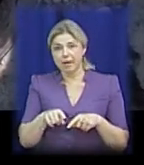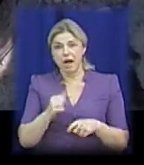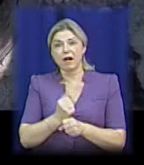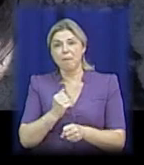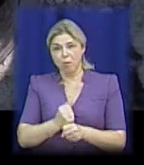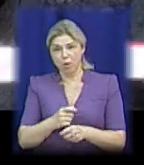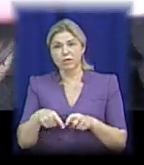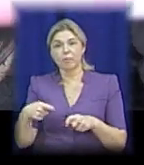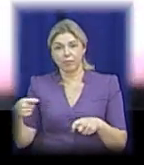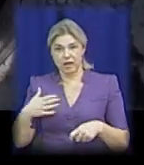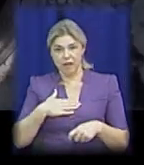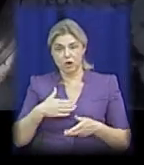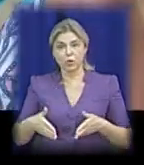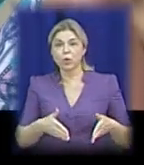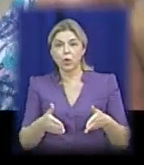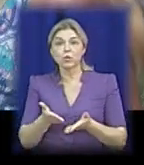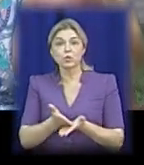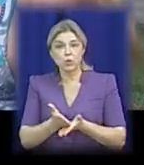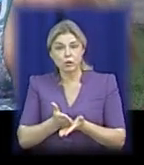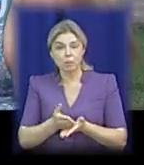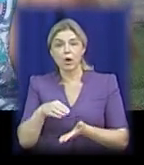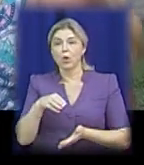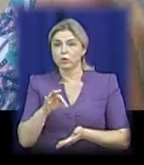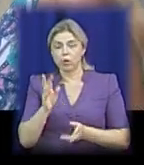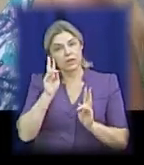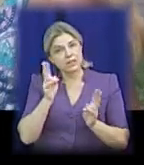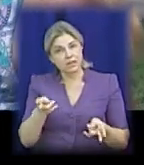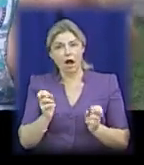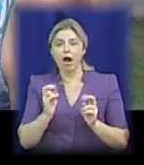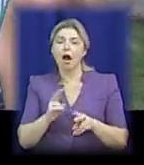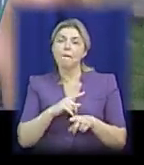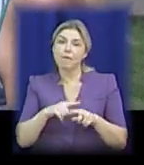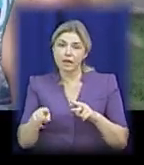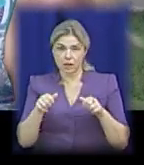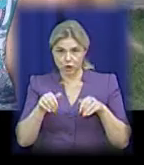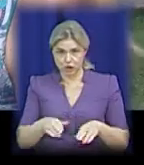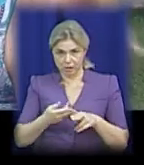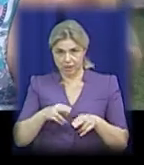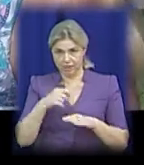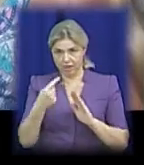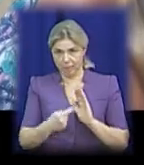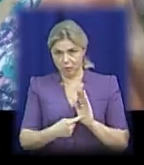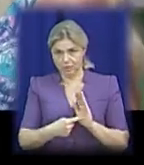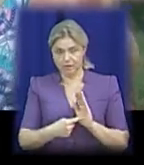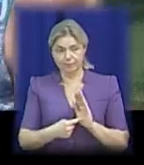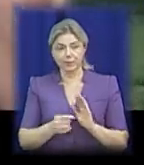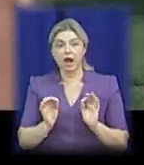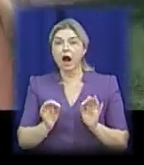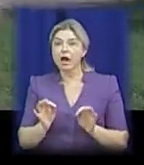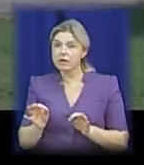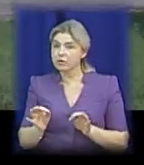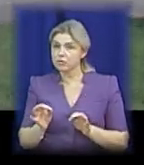служб, то не знаю, наскільки быстро решиться цей питання. Звісно,